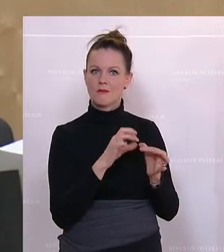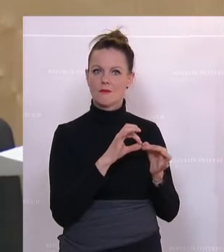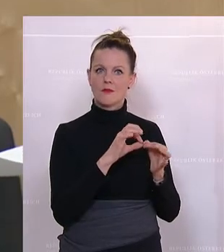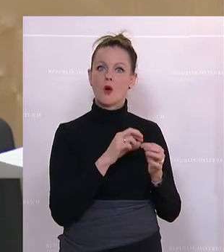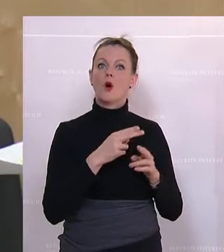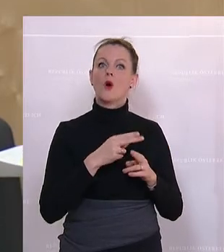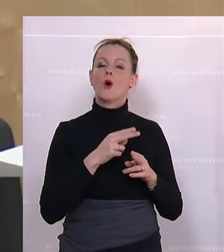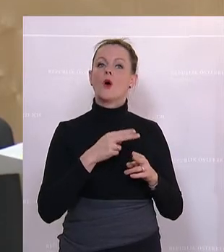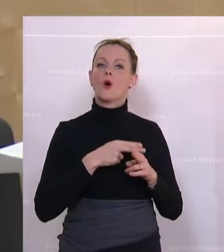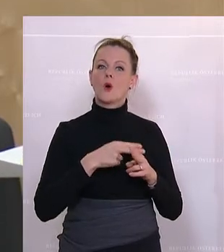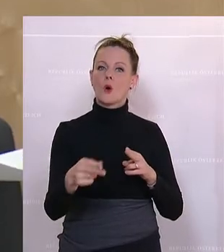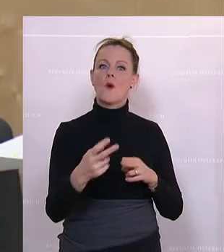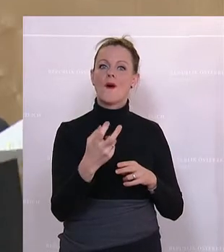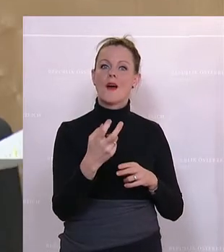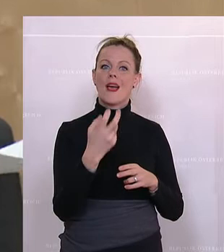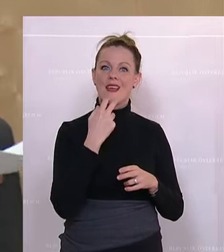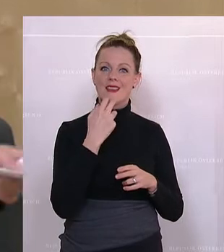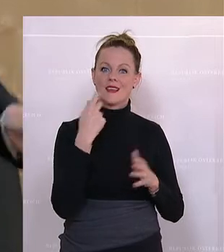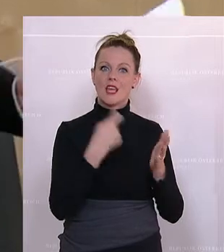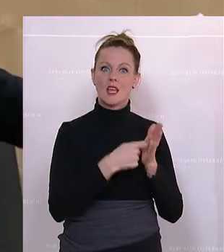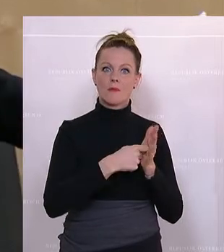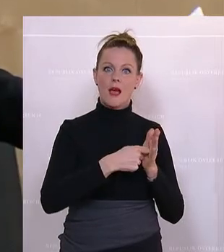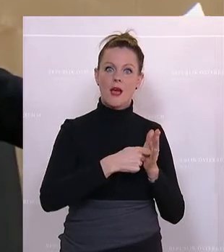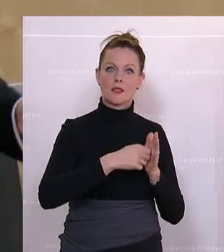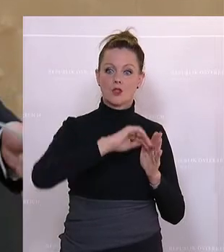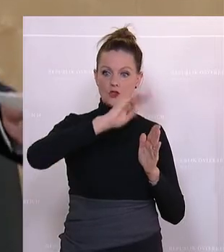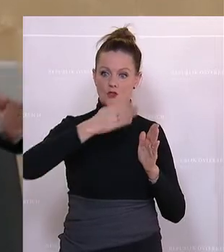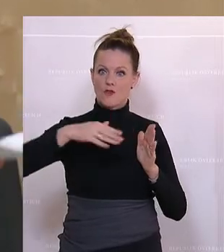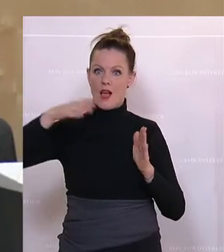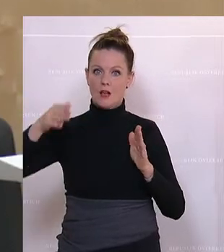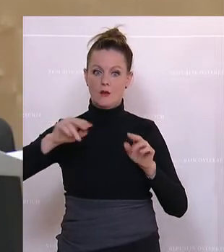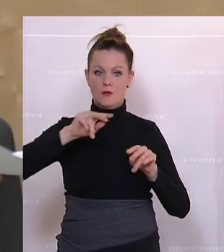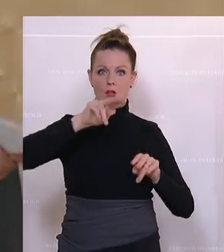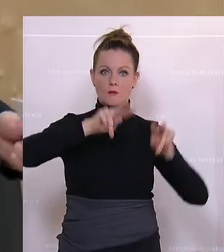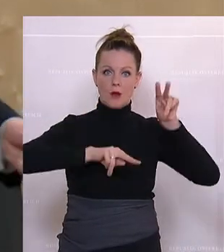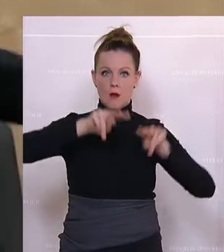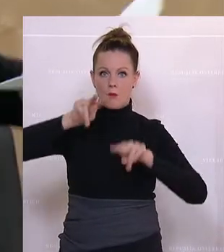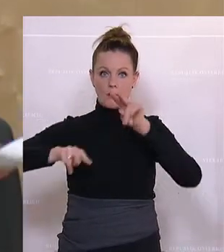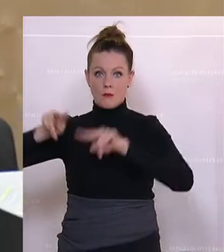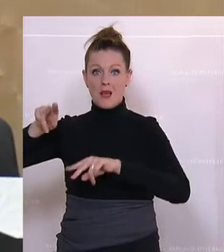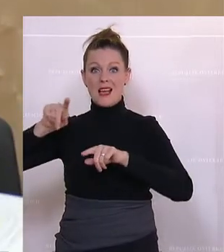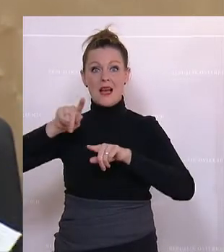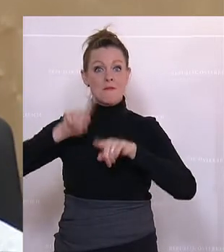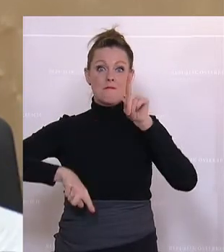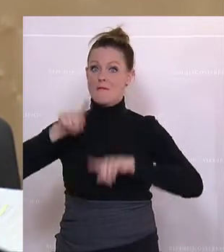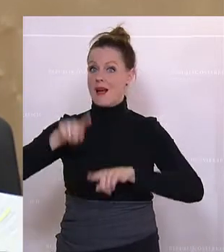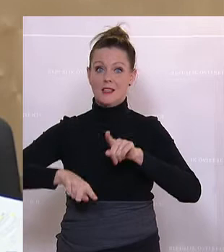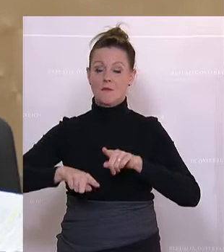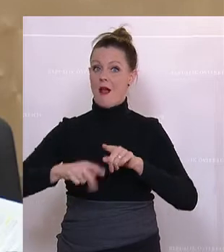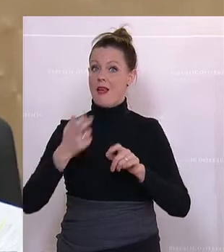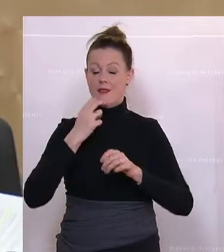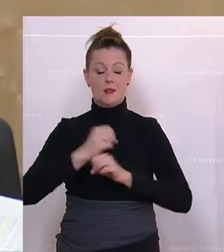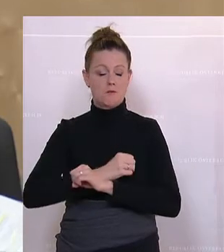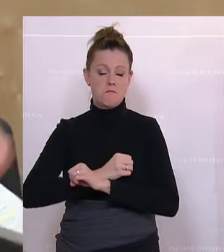Rohenergiepreise variiert. Also würden die besonders explodieren, was ja phasenweise vorkommt, zugegeben, gerade